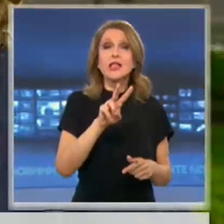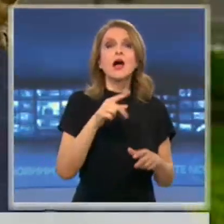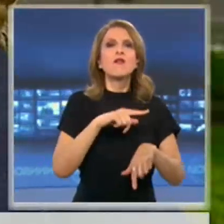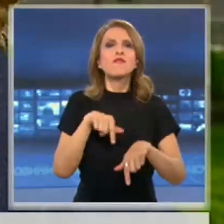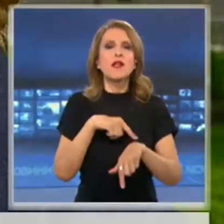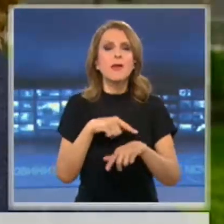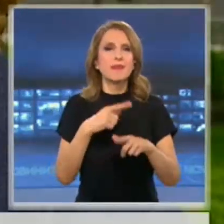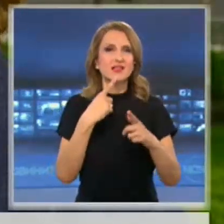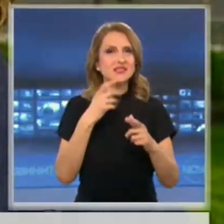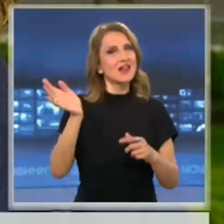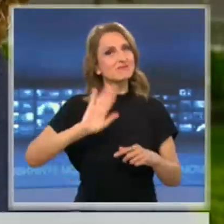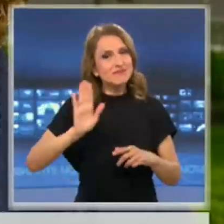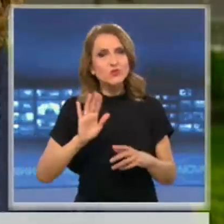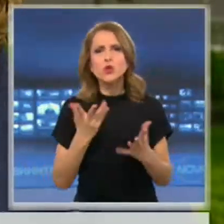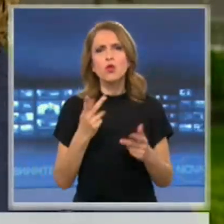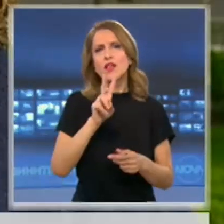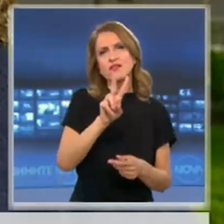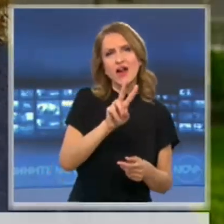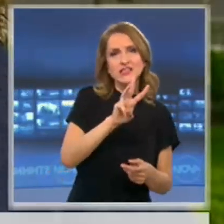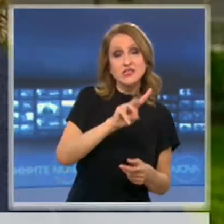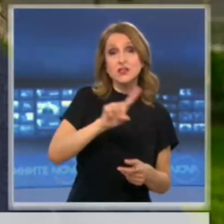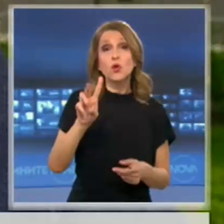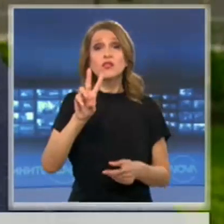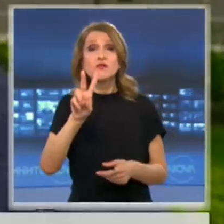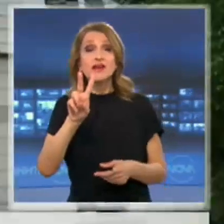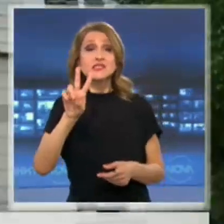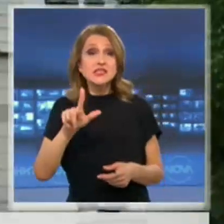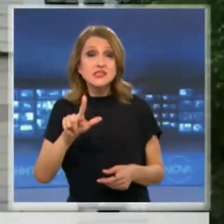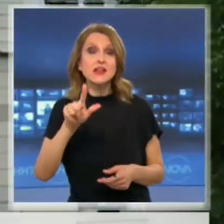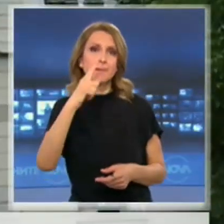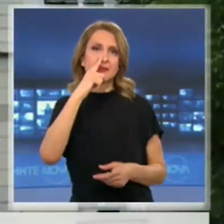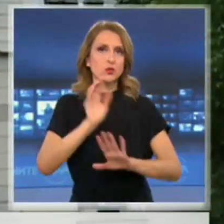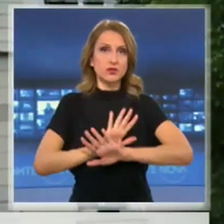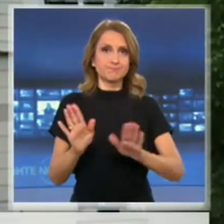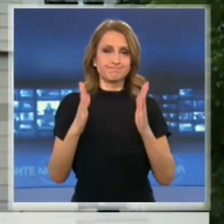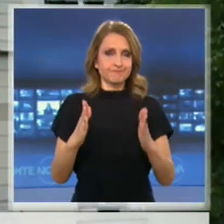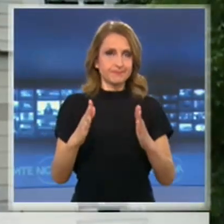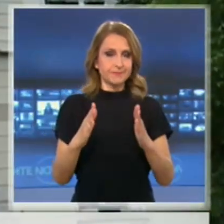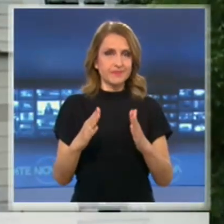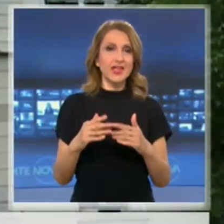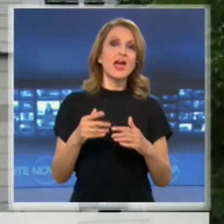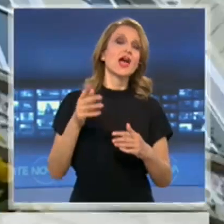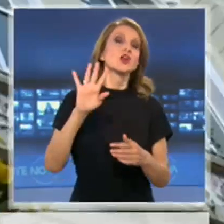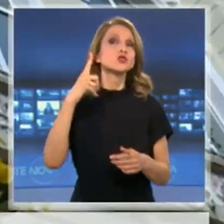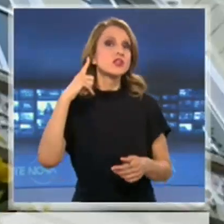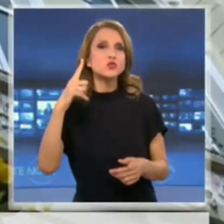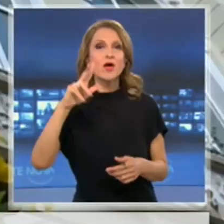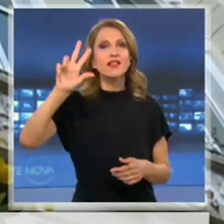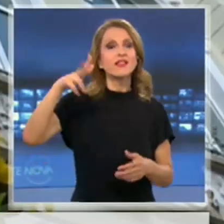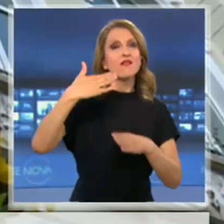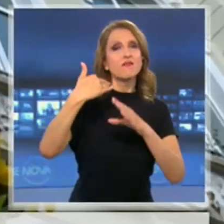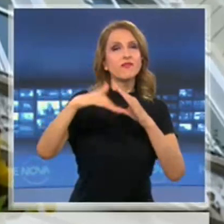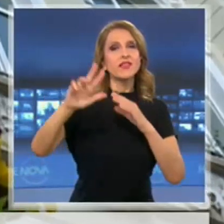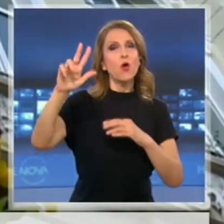27 минути и след това децата ще бъдат отпратени. От двора 12-то класните ще чуят видеообращения от директора и своите